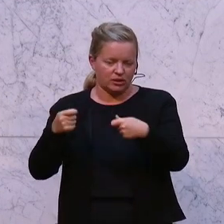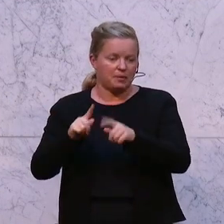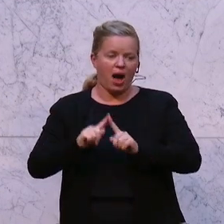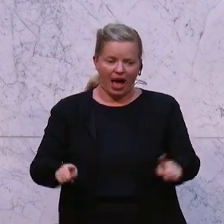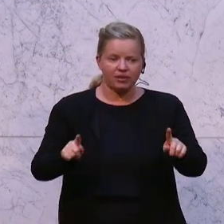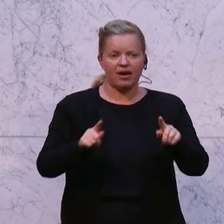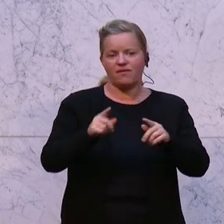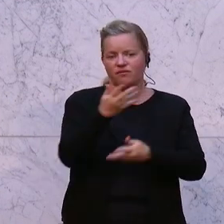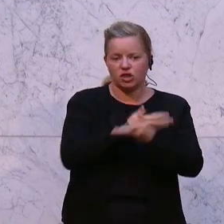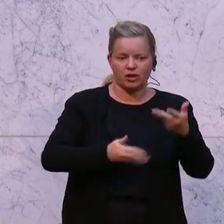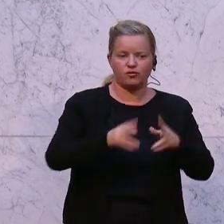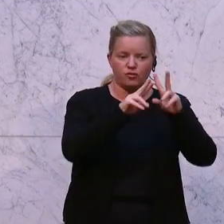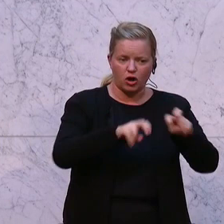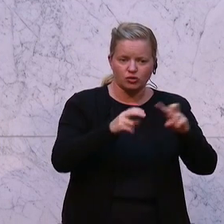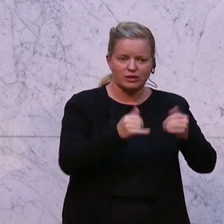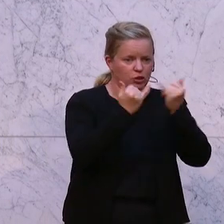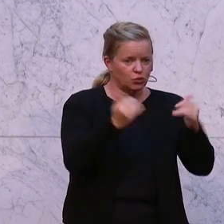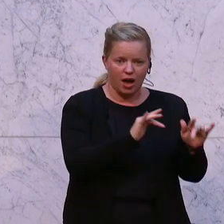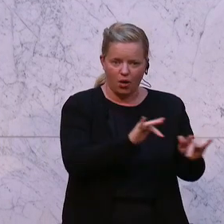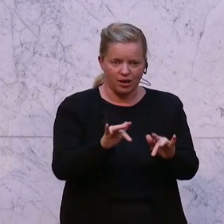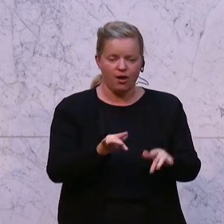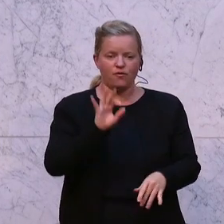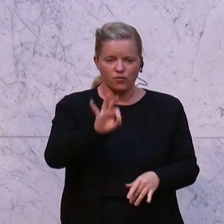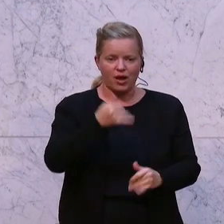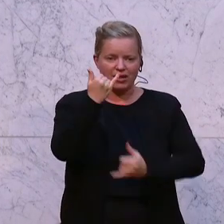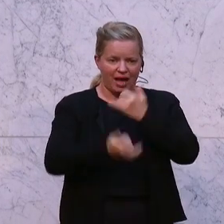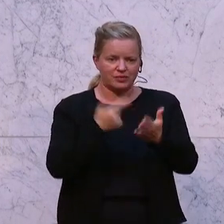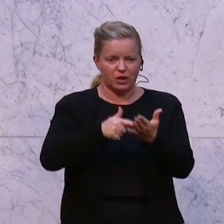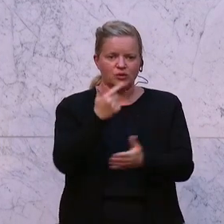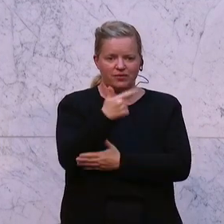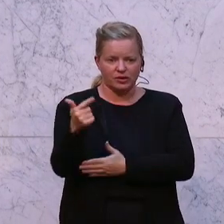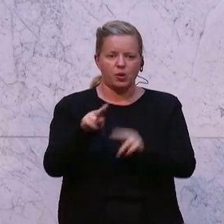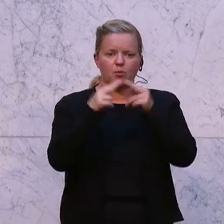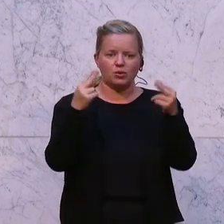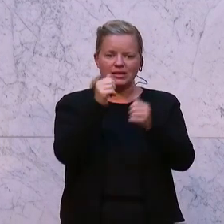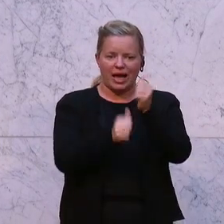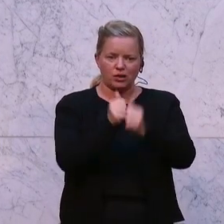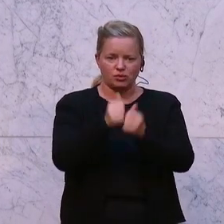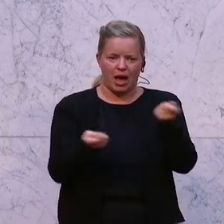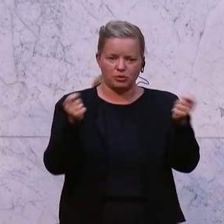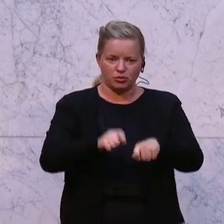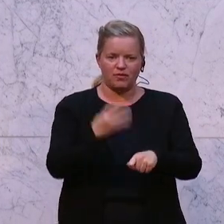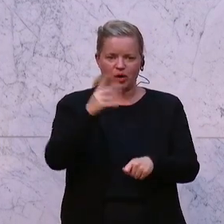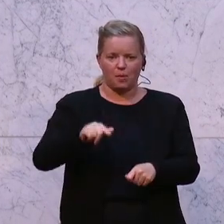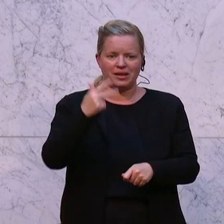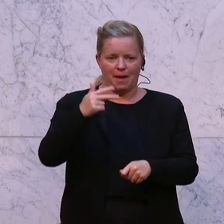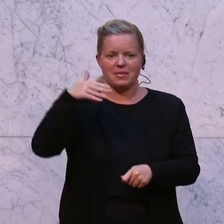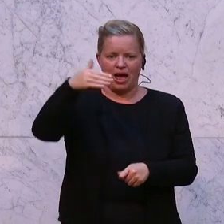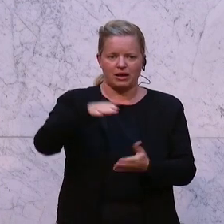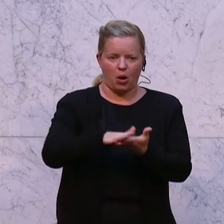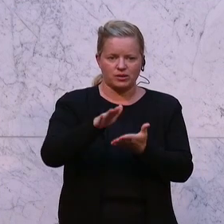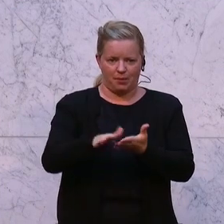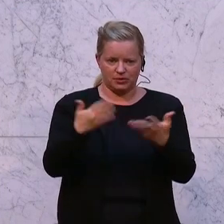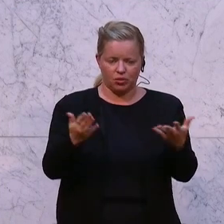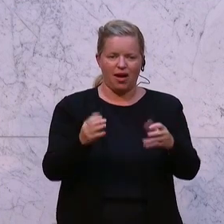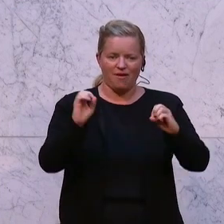Wirtschaftsforschungsinstituten, die zeigen für das Jahr 2022, wo dieser Bundesrechnungsabschluss eben die 4,3 Milliarden Euro in Auskommen vorsieht, sind die